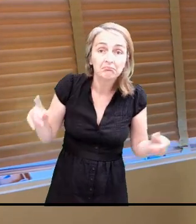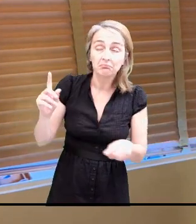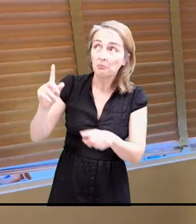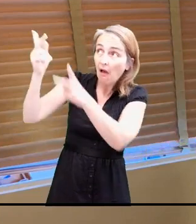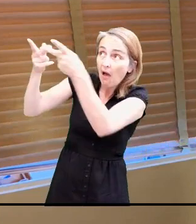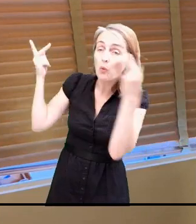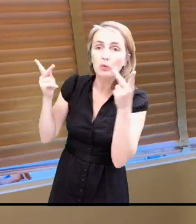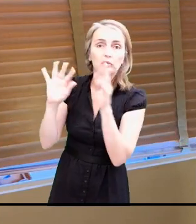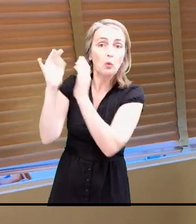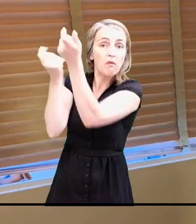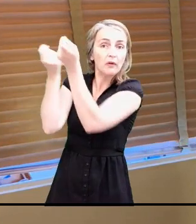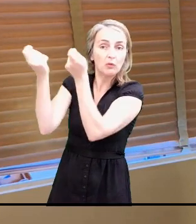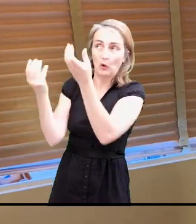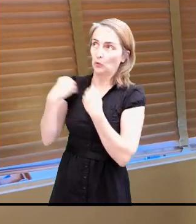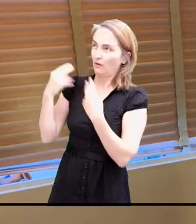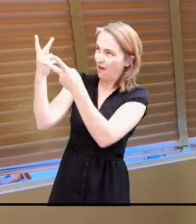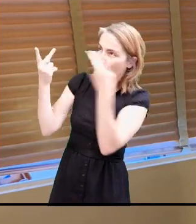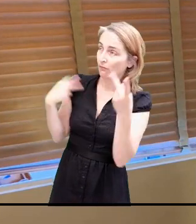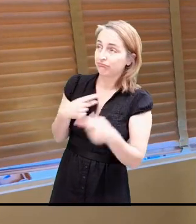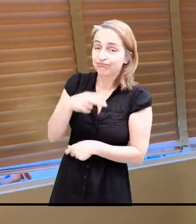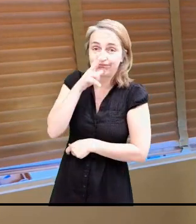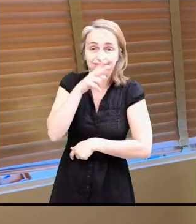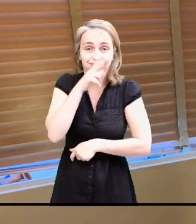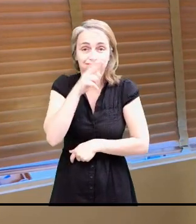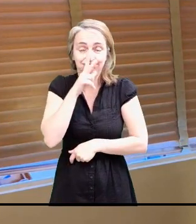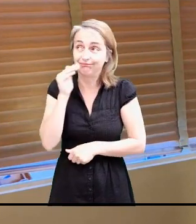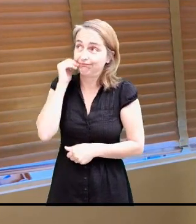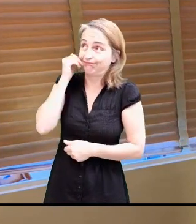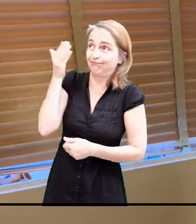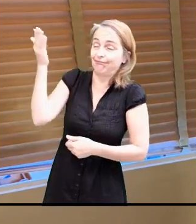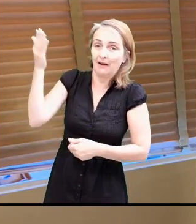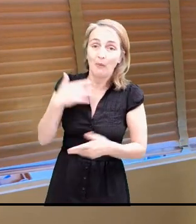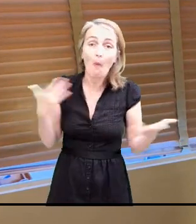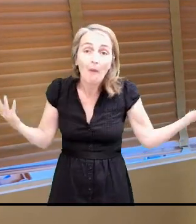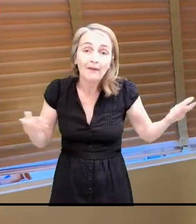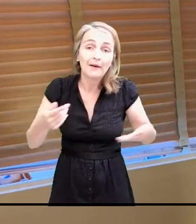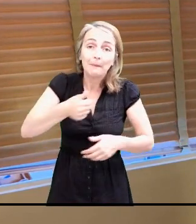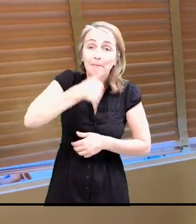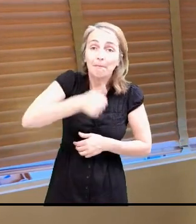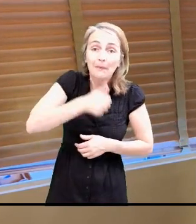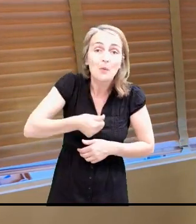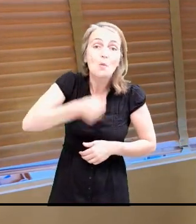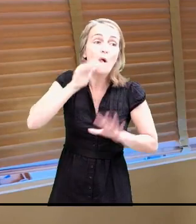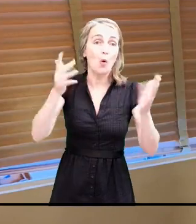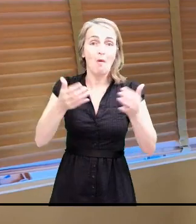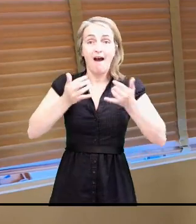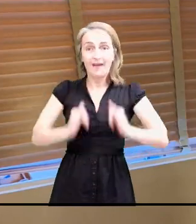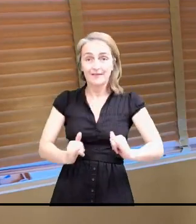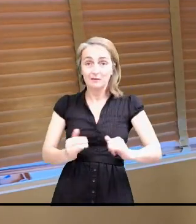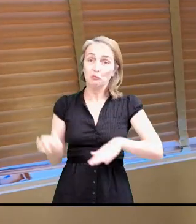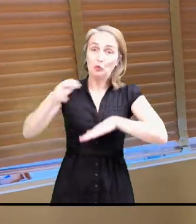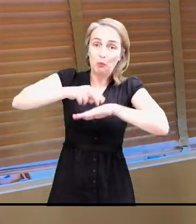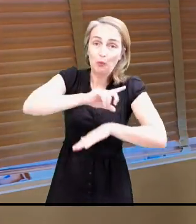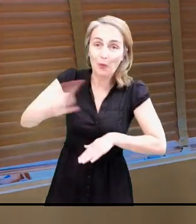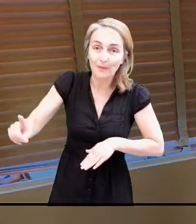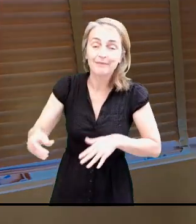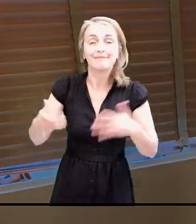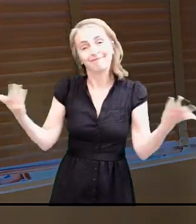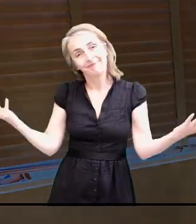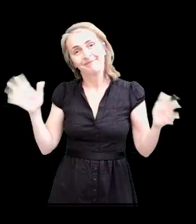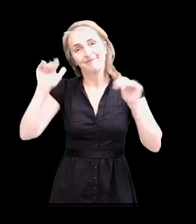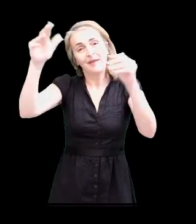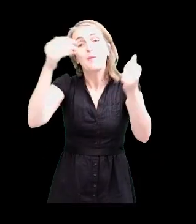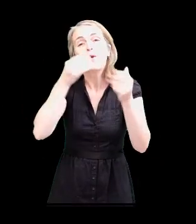annonces comme ça qui laissent à sourire. Mais c'est comme ça, on boira assis et pas debout. A vous tous, bon week-end !